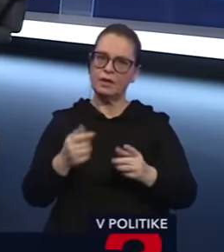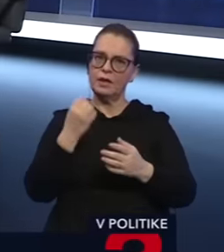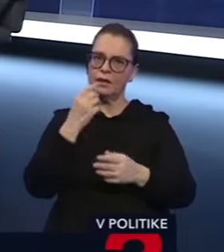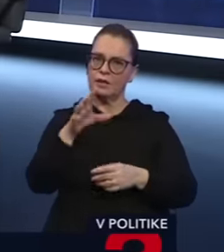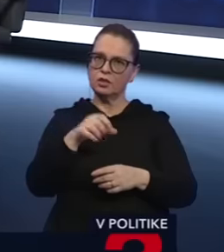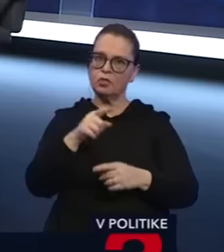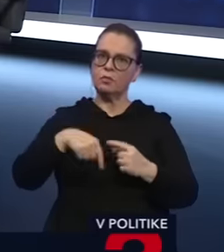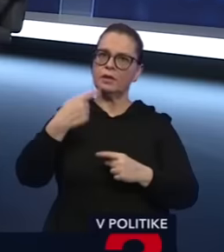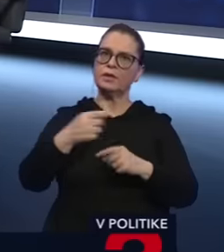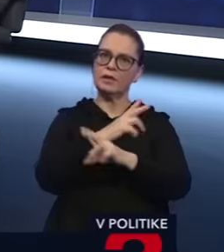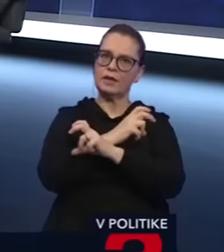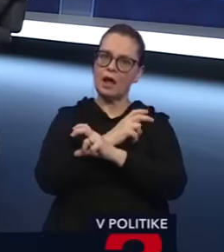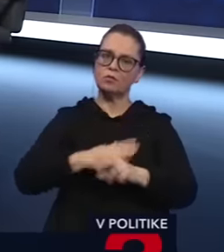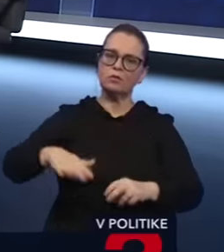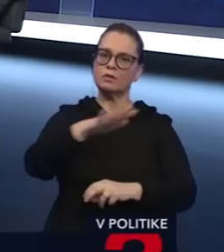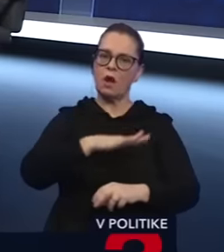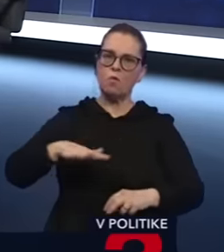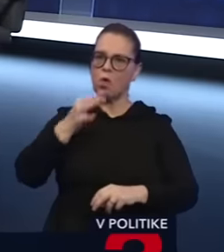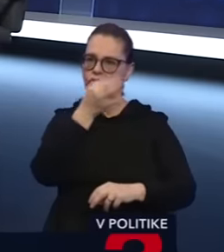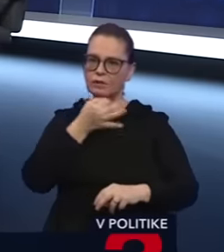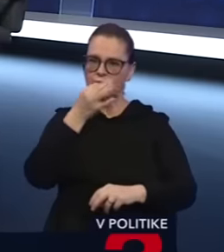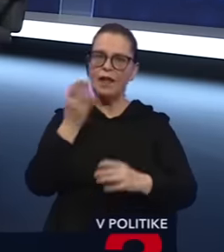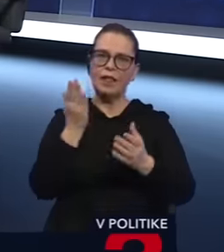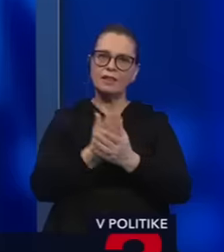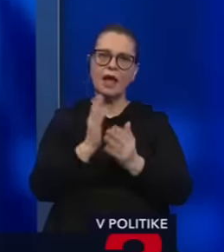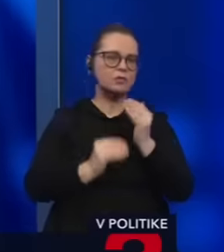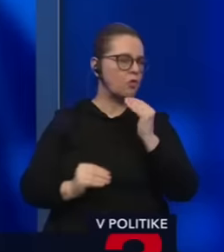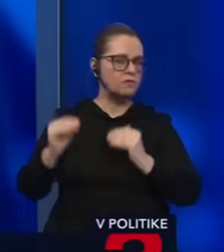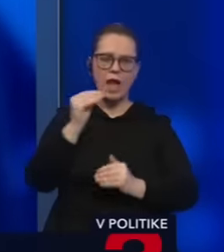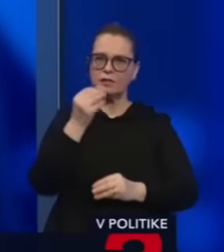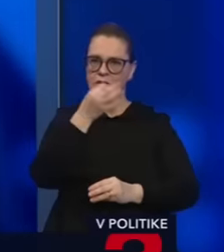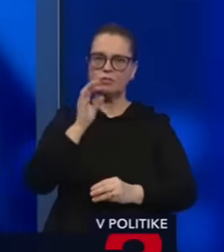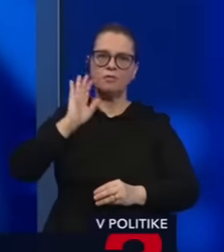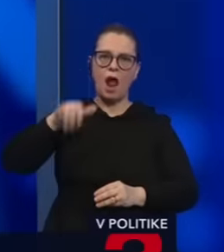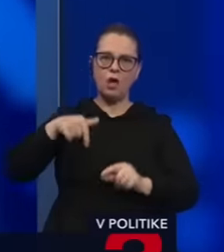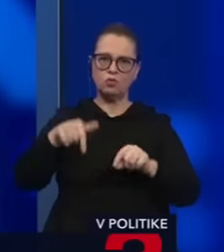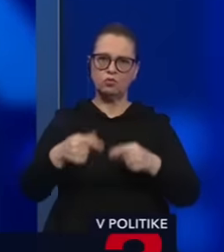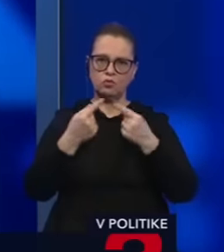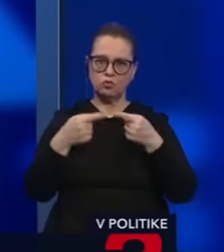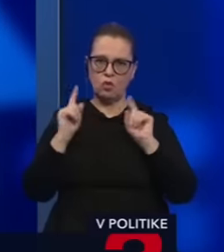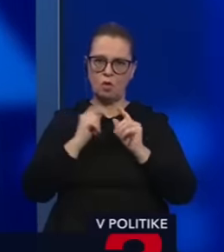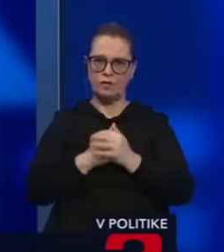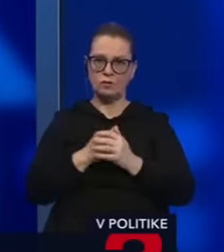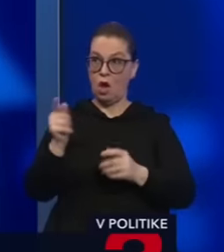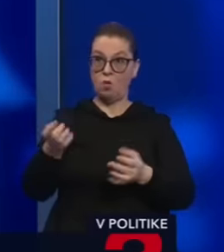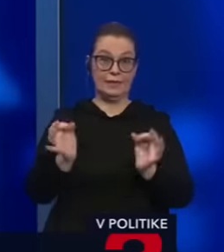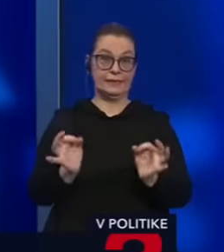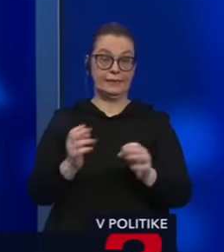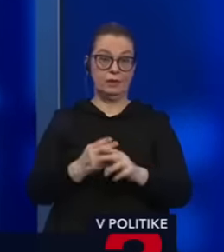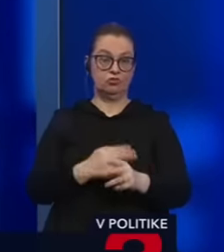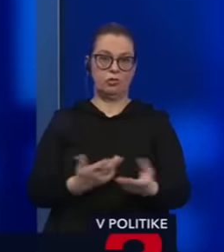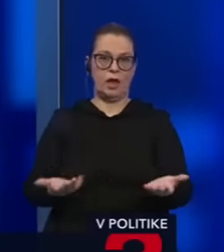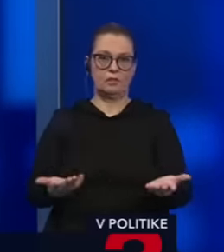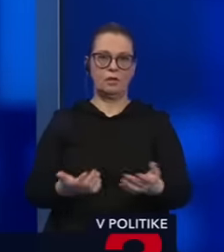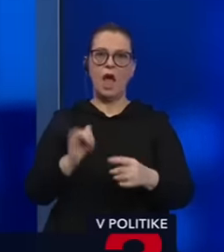zoberiete potom následne Rakúsko, robilo celoplošné testovanie. V Dánsku oveľa viac sa testovalo ako na Slovensku, čo si myslím, že je oveľa vyspelejšia krajina. A ja vám môžem